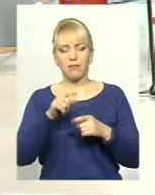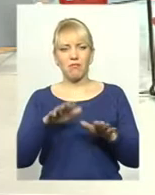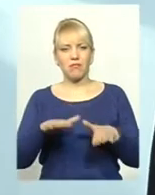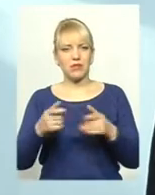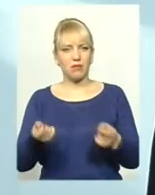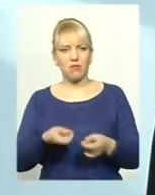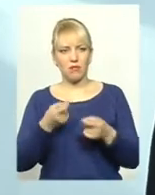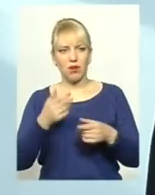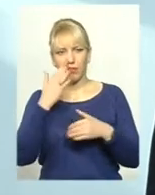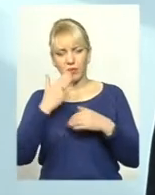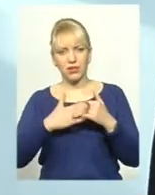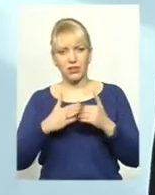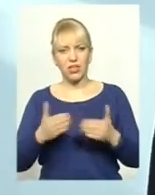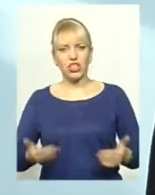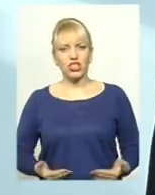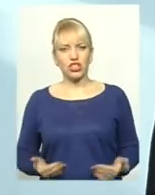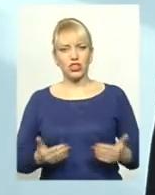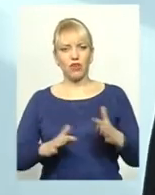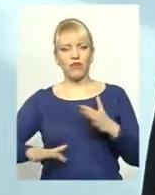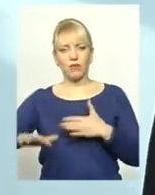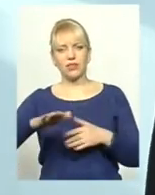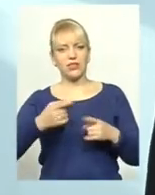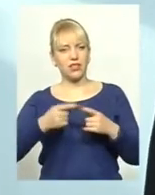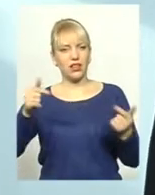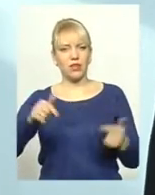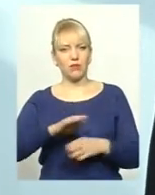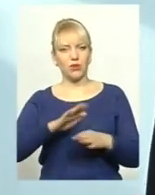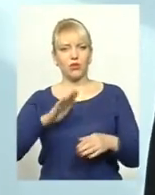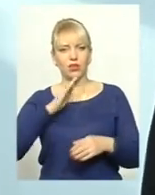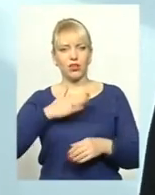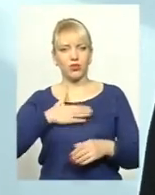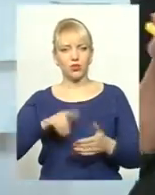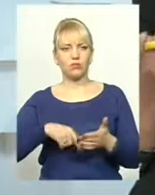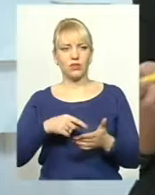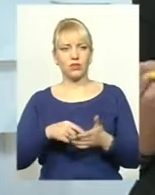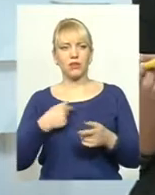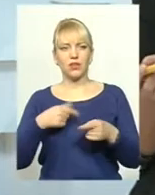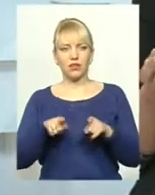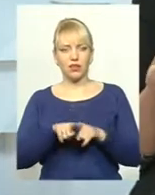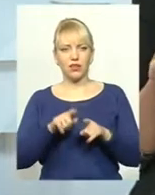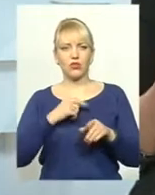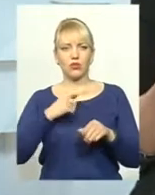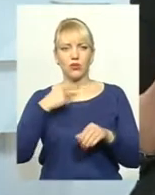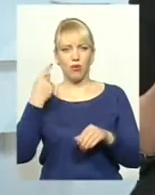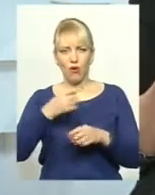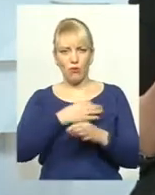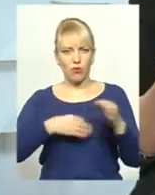дуже близько житловий масив, і, на жаль, не підходить це для нашого міста. Ми також піднімали це питання, буквально 5 місяців